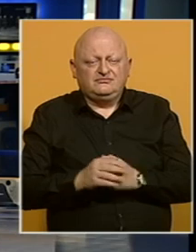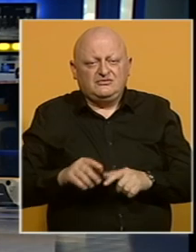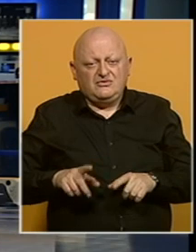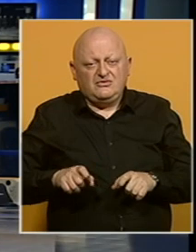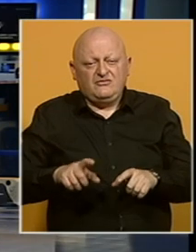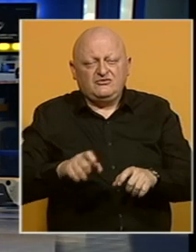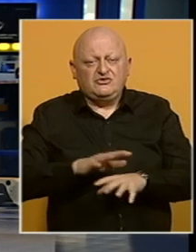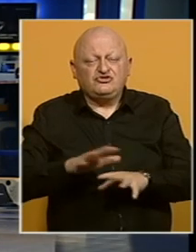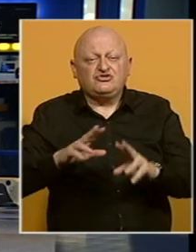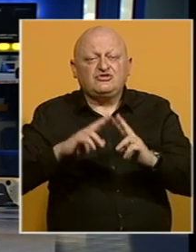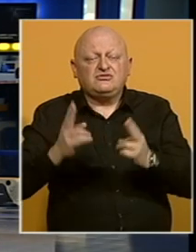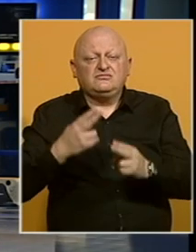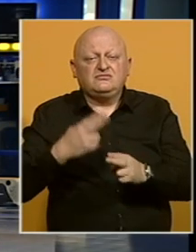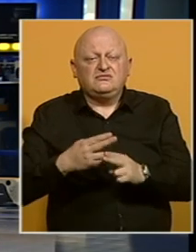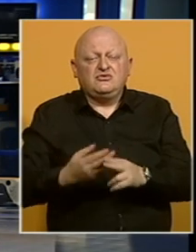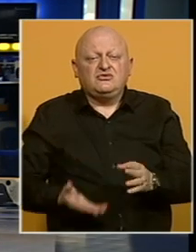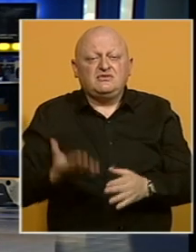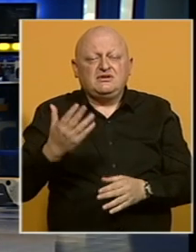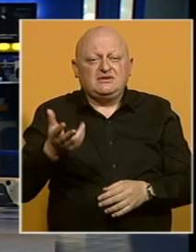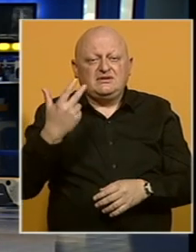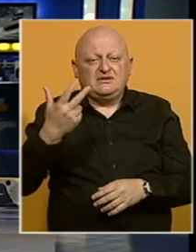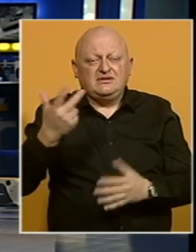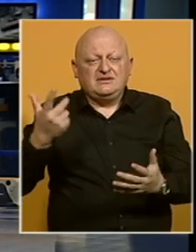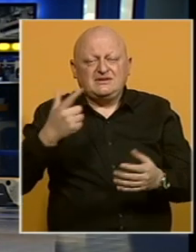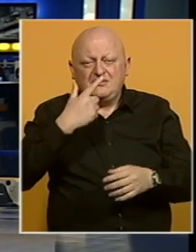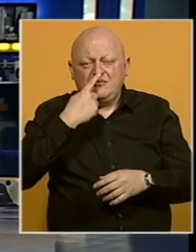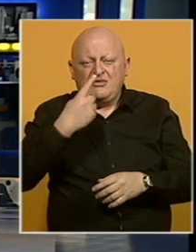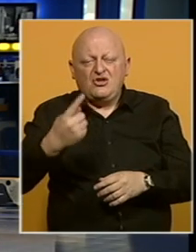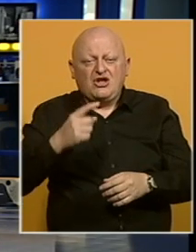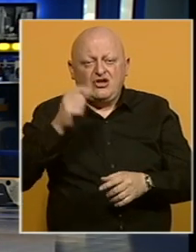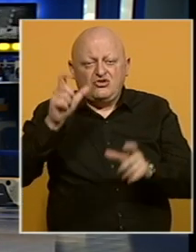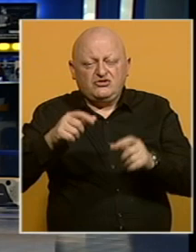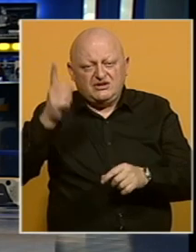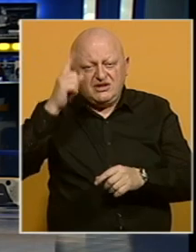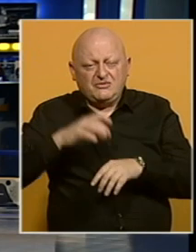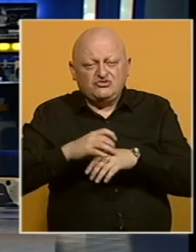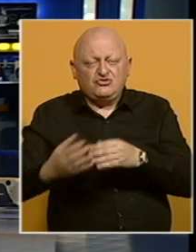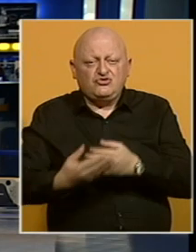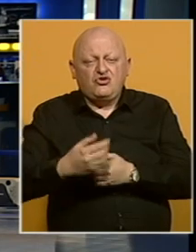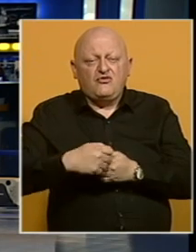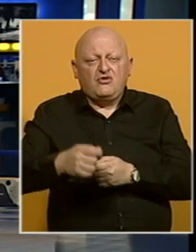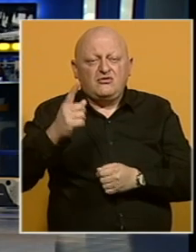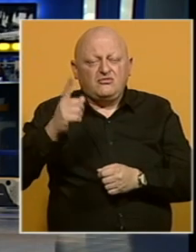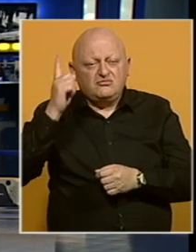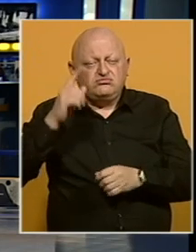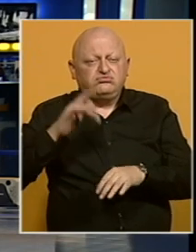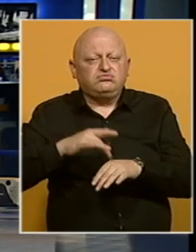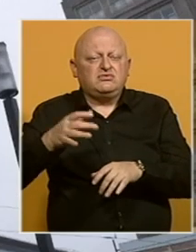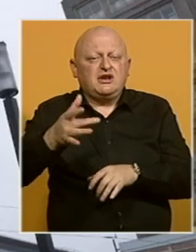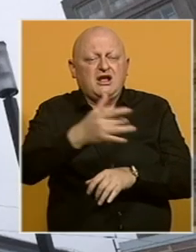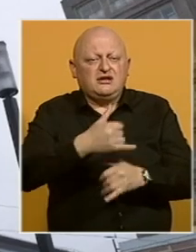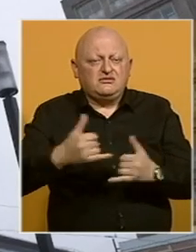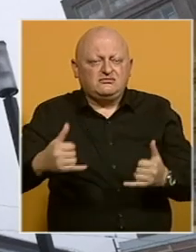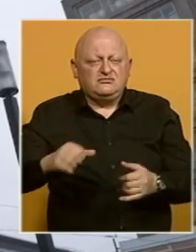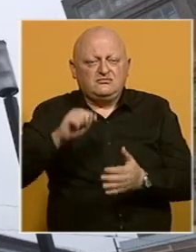Koronavirusom širom svijeta zaraženo je više od 37 miliona ljudi. Njemačko uvodi nove mjere u Berlinu, Frankfurtu i Kelmu.